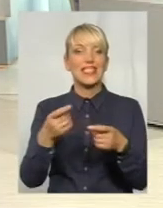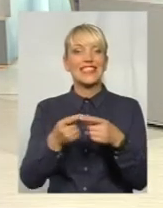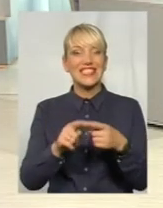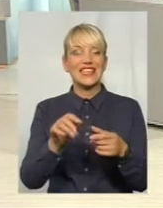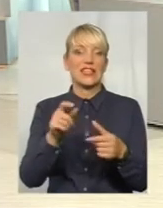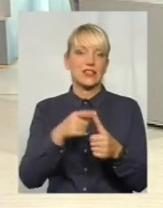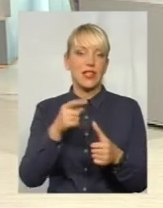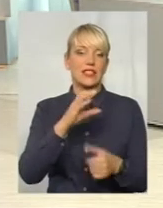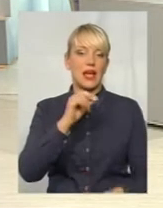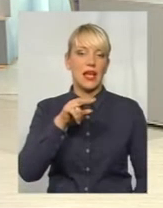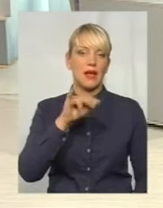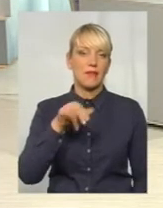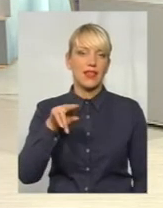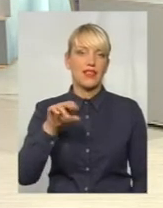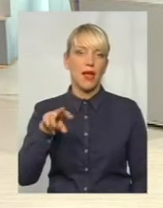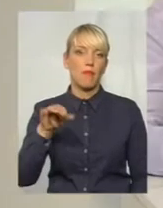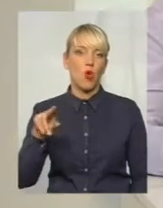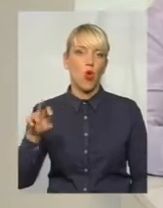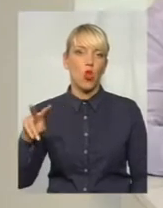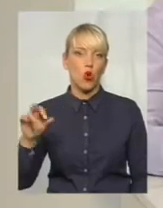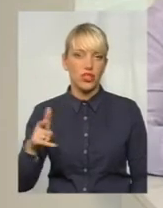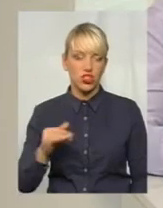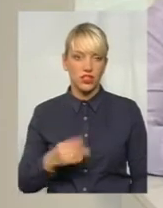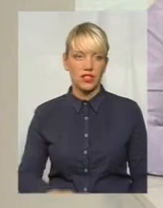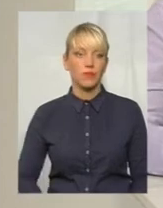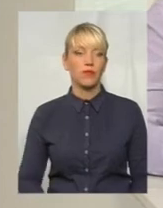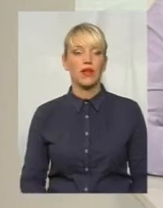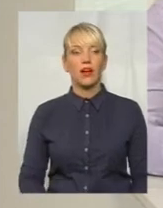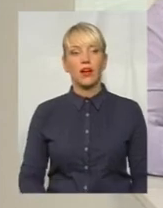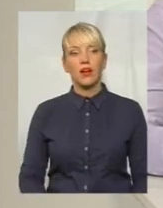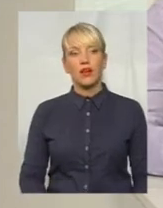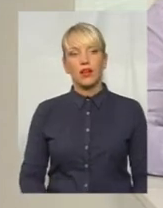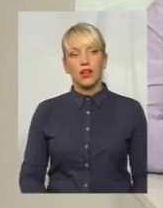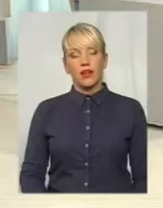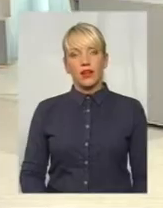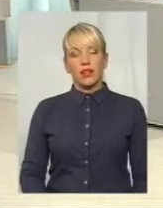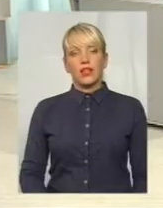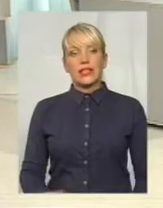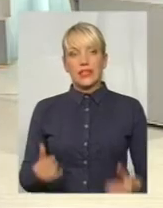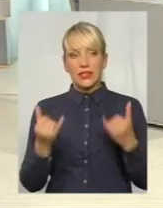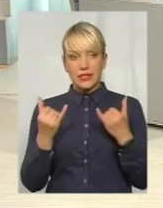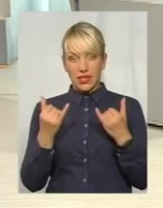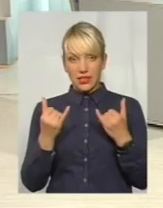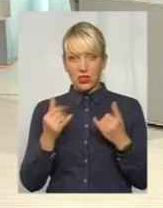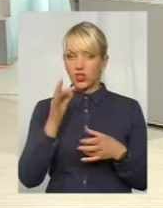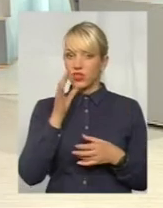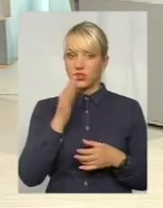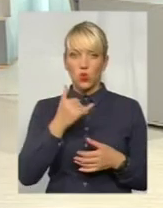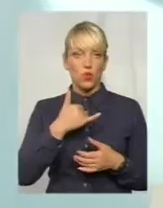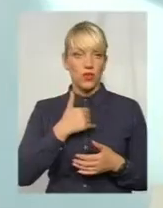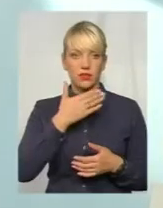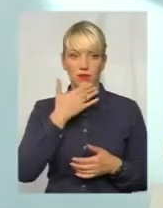Яка зараз ситуація в Хомельницькому з вакцинами? Наскільки мені відомо, немає вакцини від туберкульозу. Так, наразі на теперішній час немає. Ми